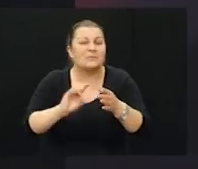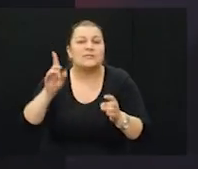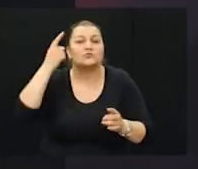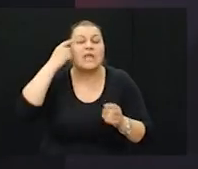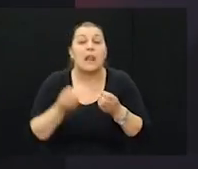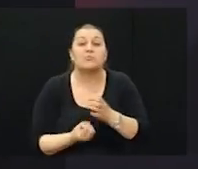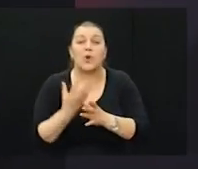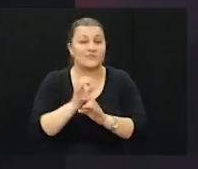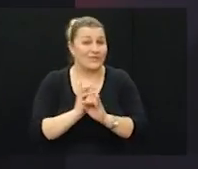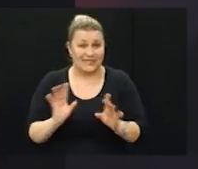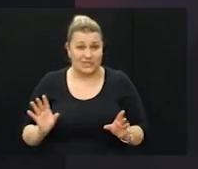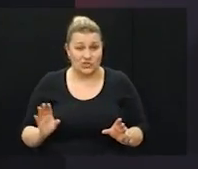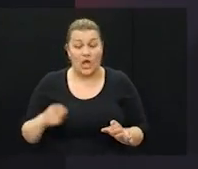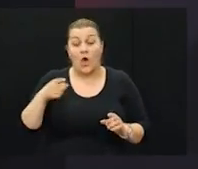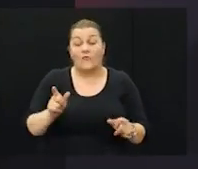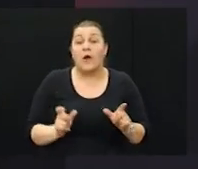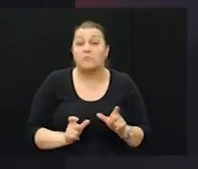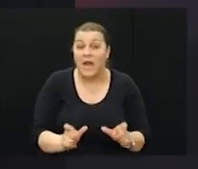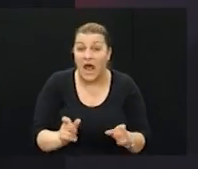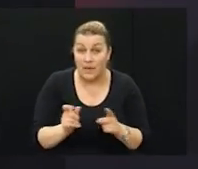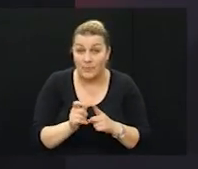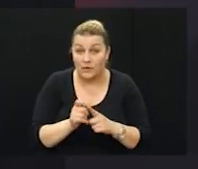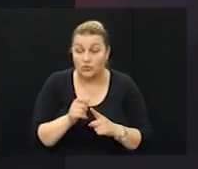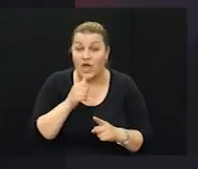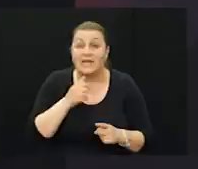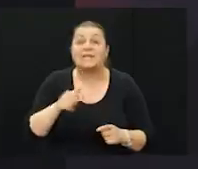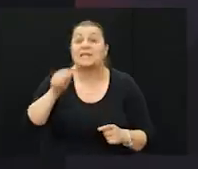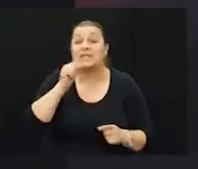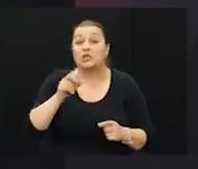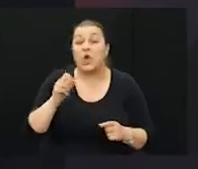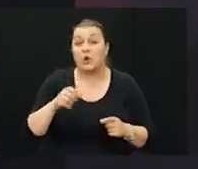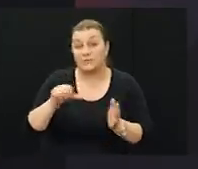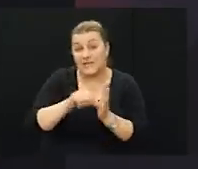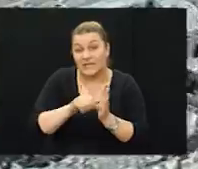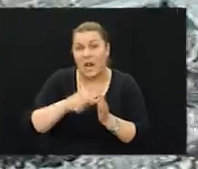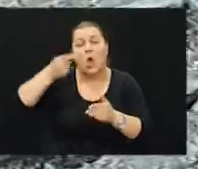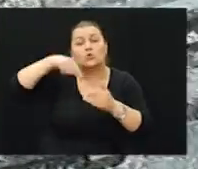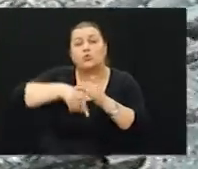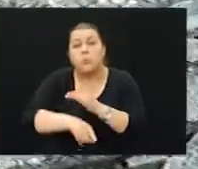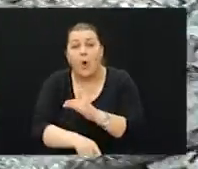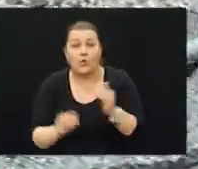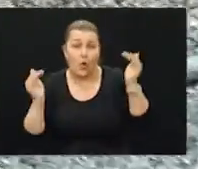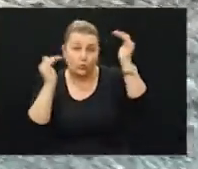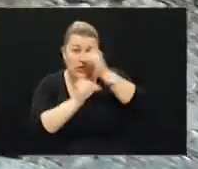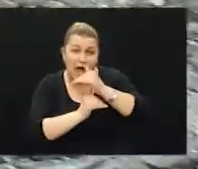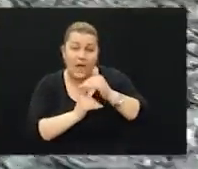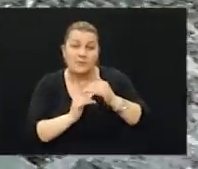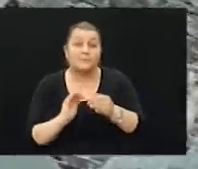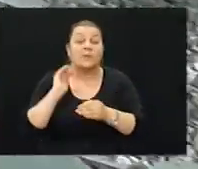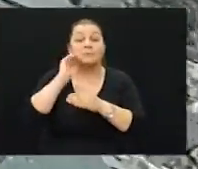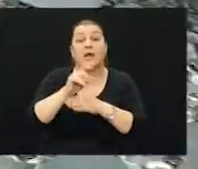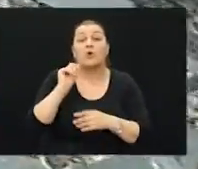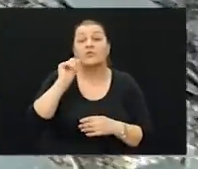proizvoditi. Prema tome, brana peruča i hidrocentrala peruča, duboko u mraku, duboko u tami, više od